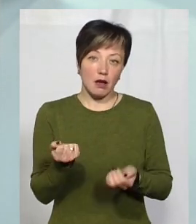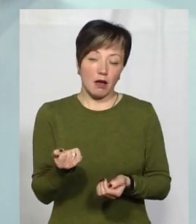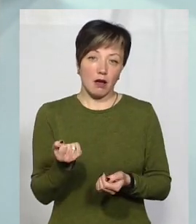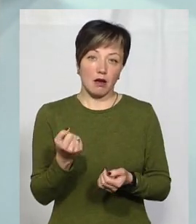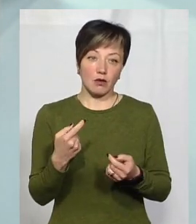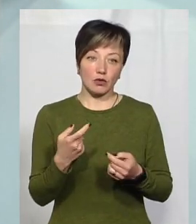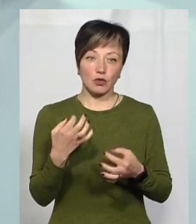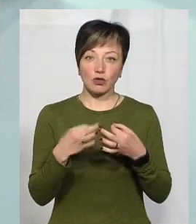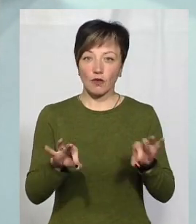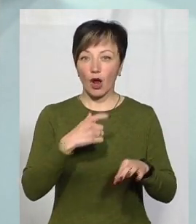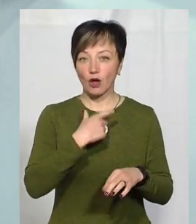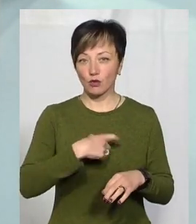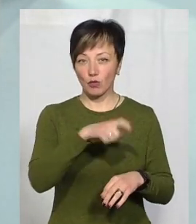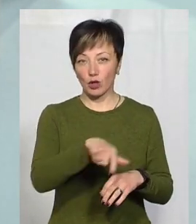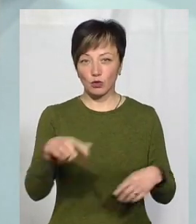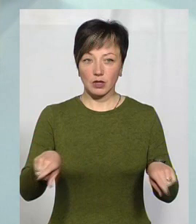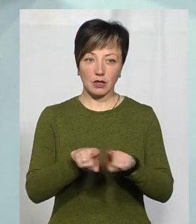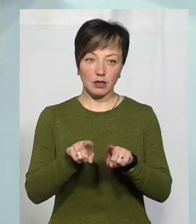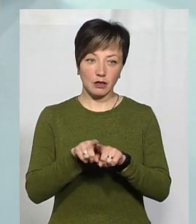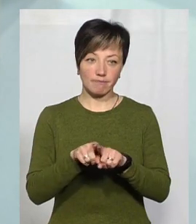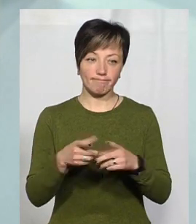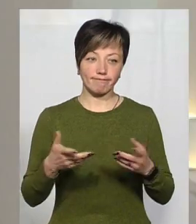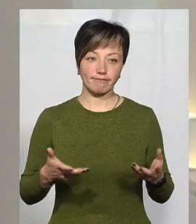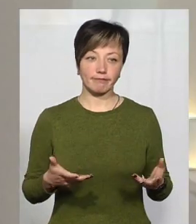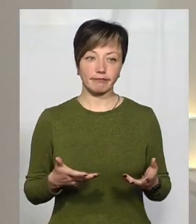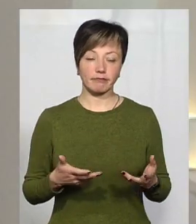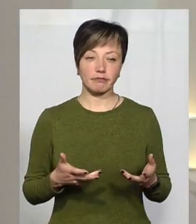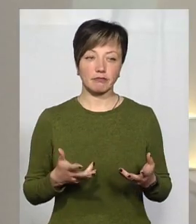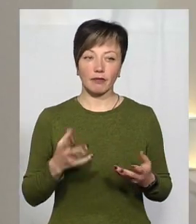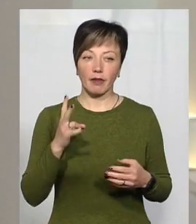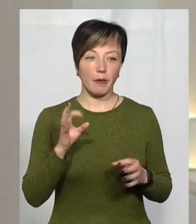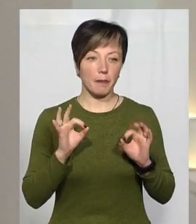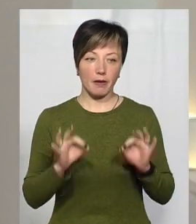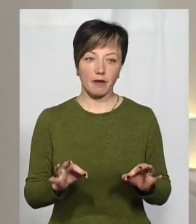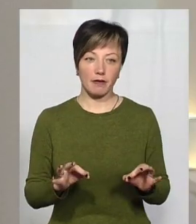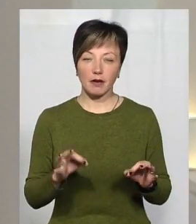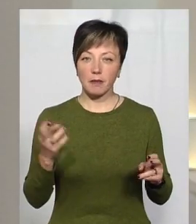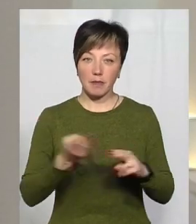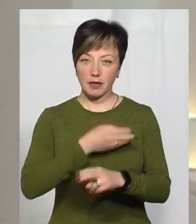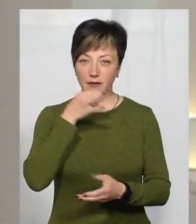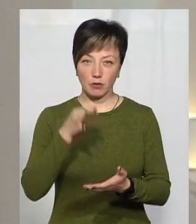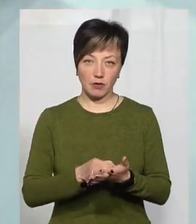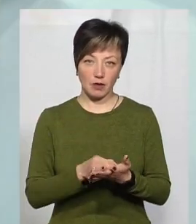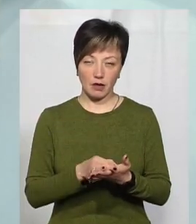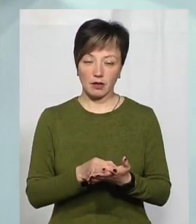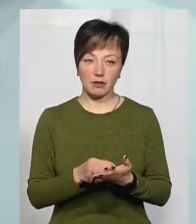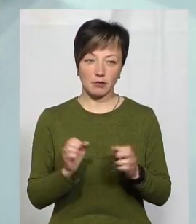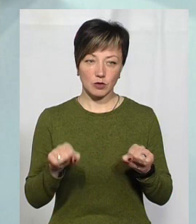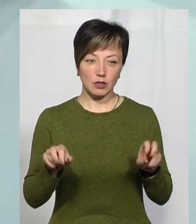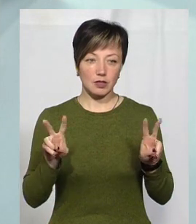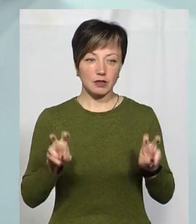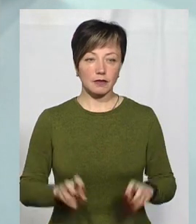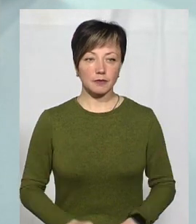другої сторони, дозволяють люди собі такі не зовсім правильно. Безвідповідальність можна це